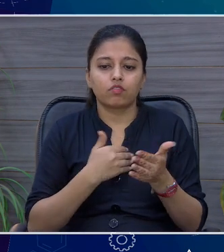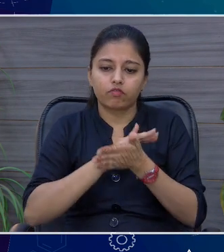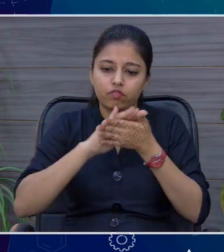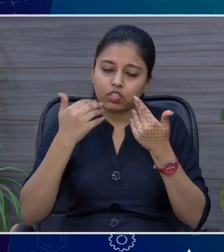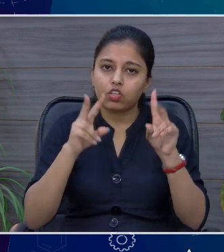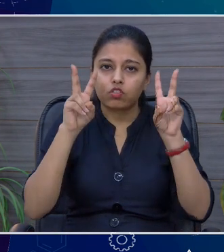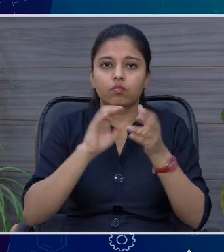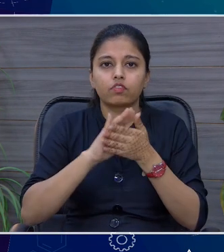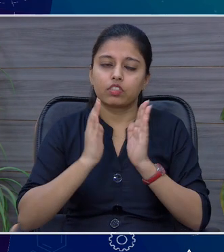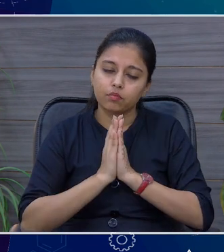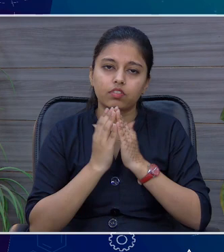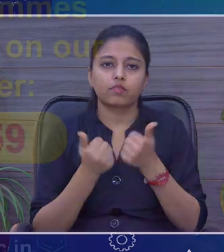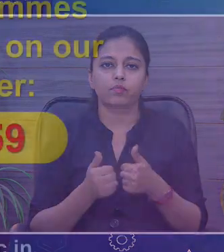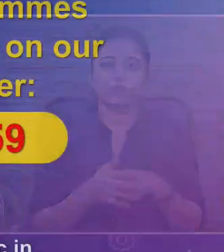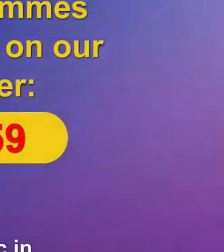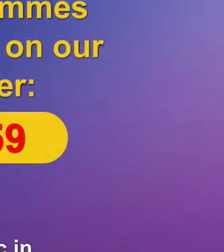समाप्त हमारा सत्र नमस्कार